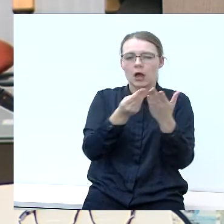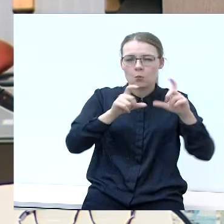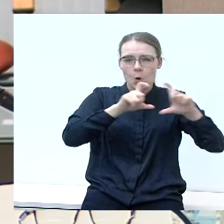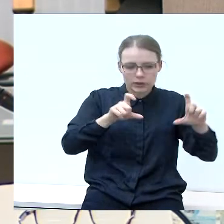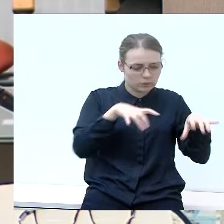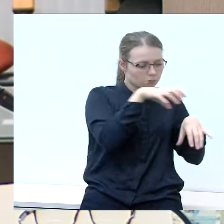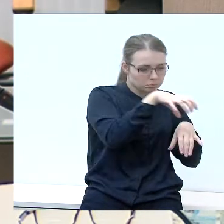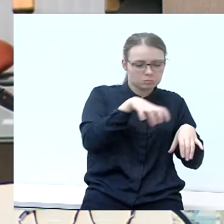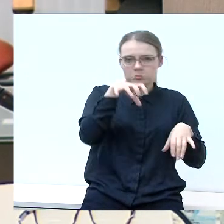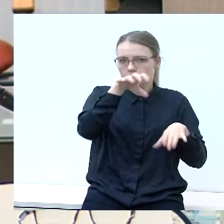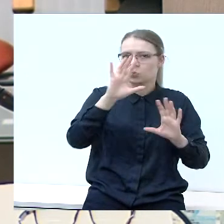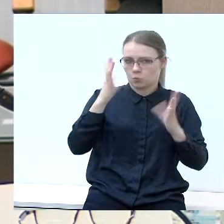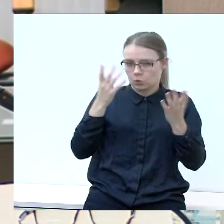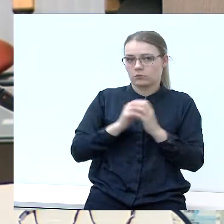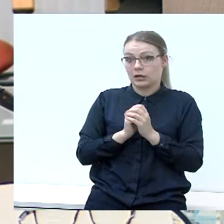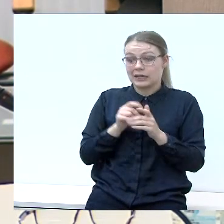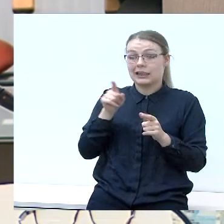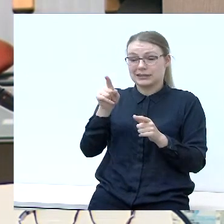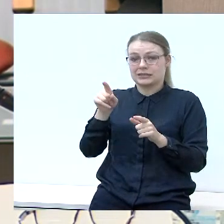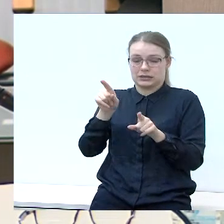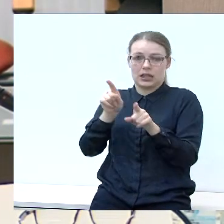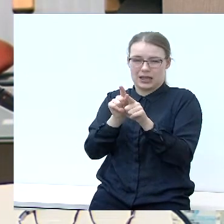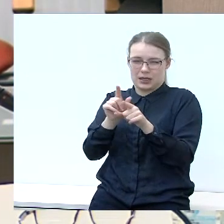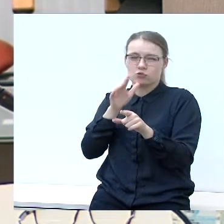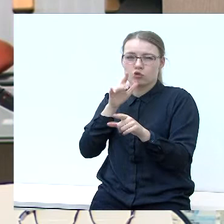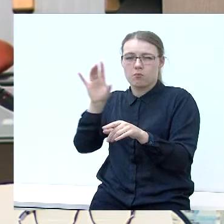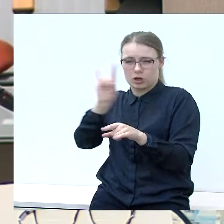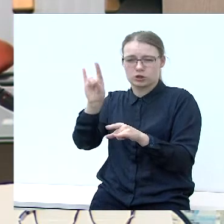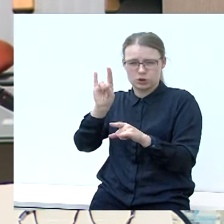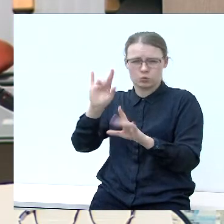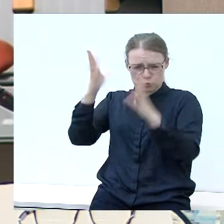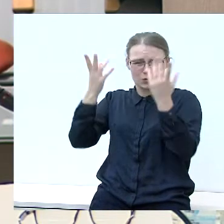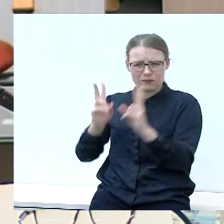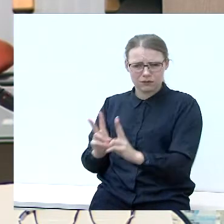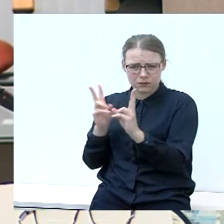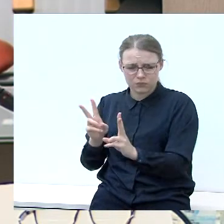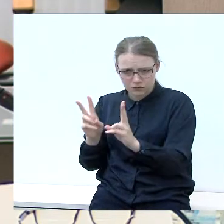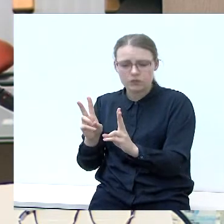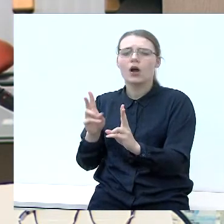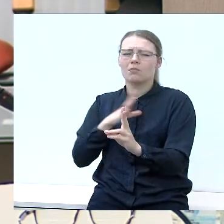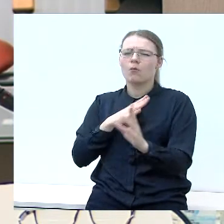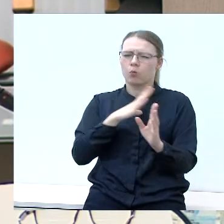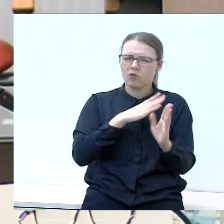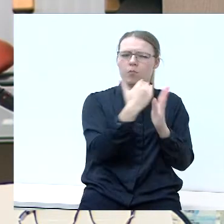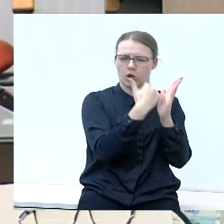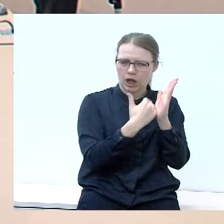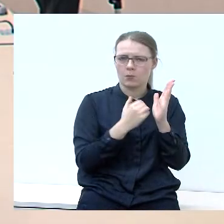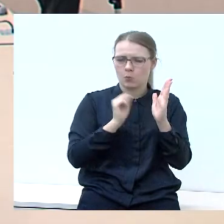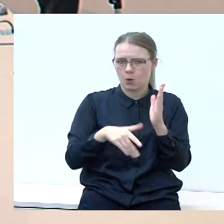aš manau, kad į sinagogą galėjo gyvuoti, kadangi be kitą ko buvo programų, kur galima buvo finansuoti 100 procentinių